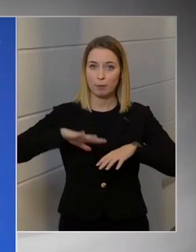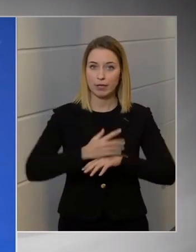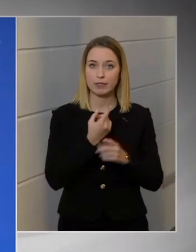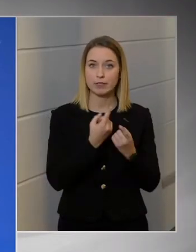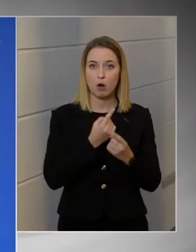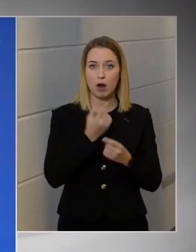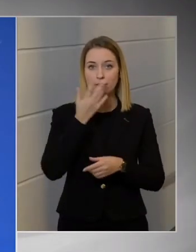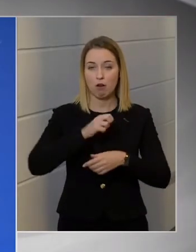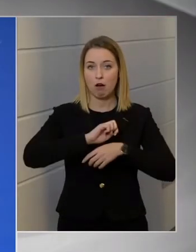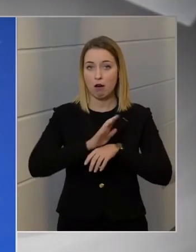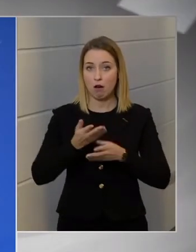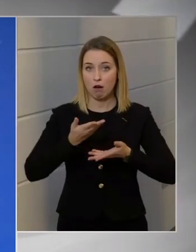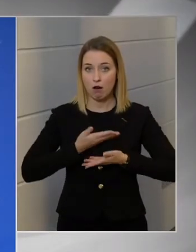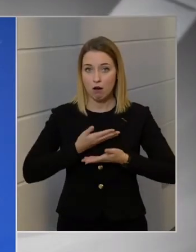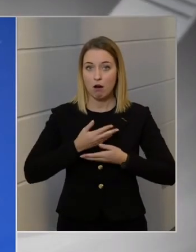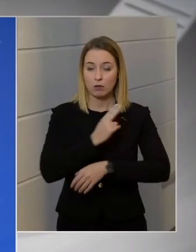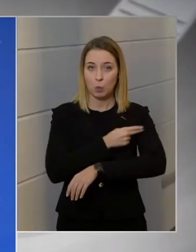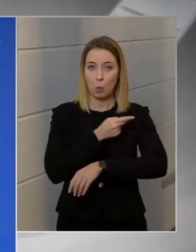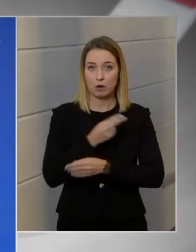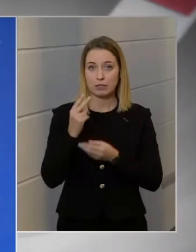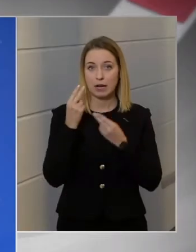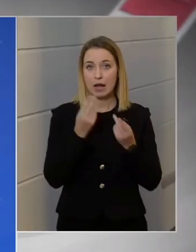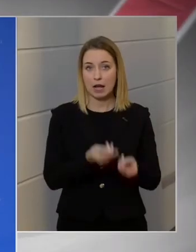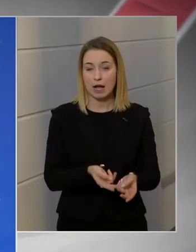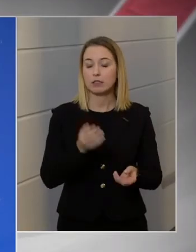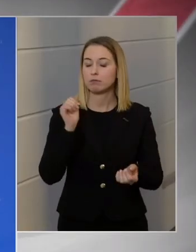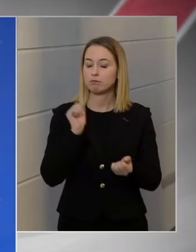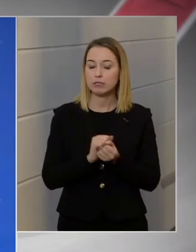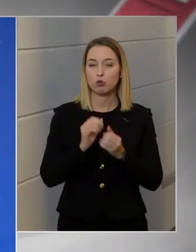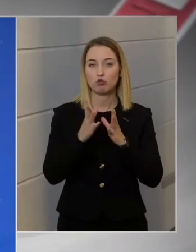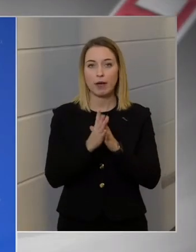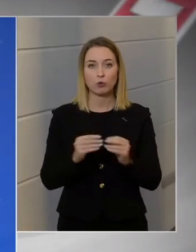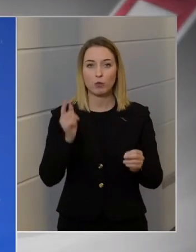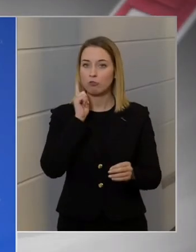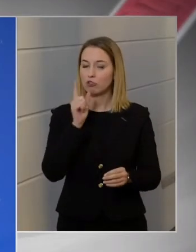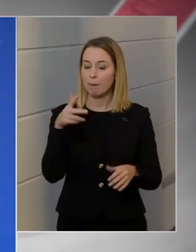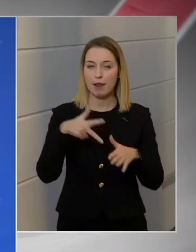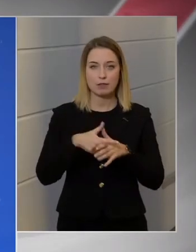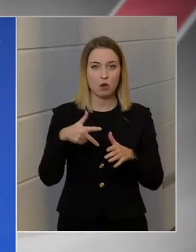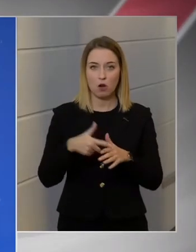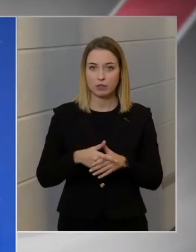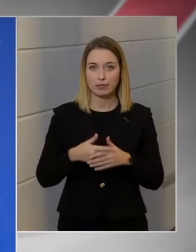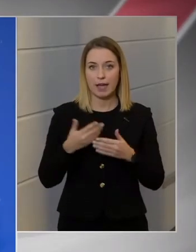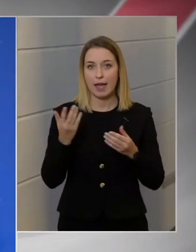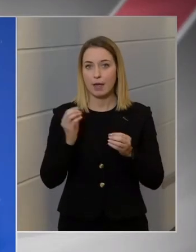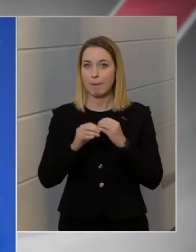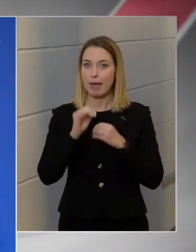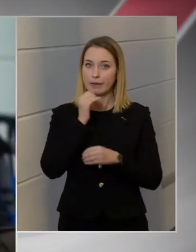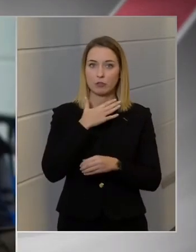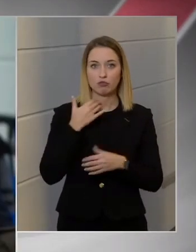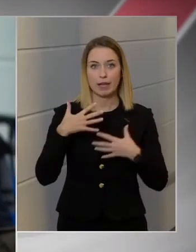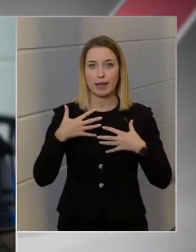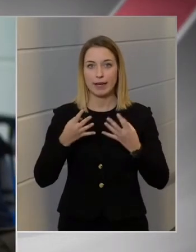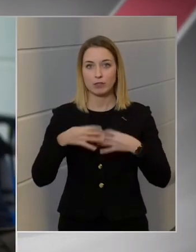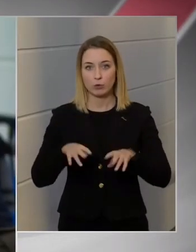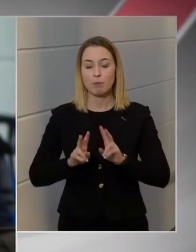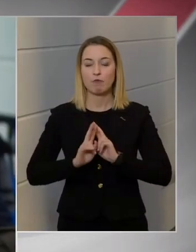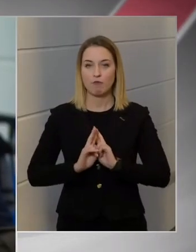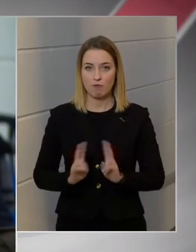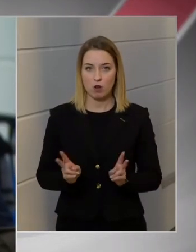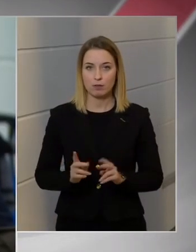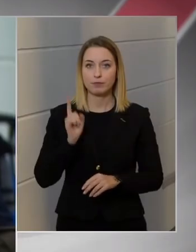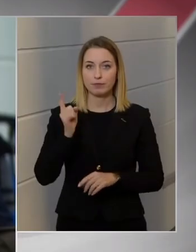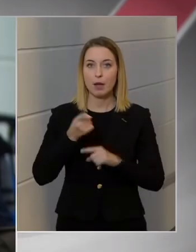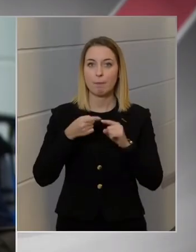Covid vírussal, akkor az biztos, hogy a meggyógyulásának nem lesz akadálya, hogy nem áll rendelkezésre a lélegeztetőgép. De